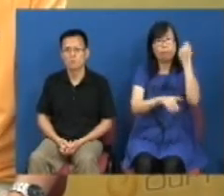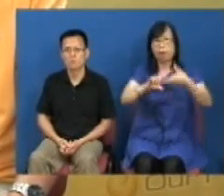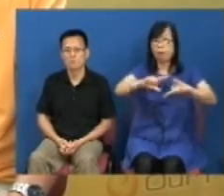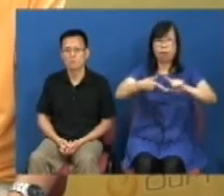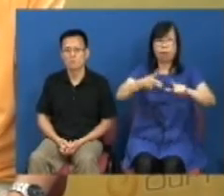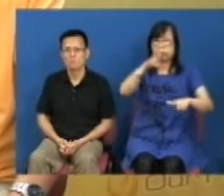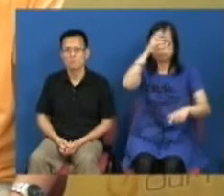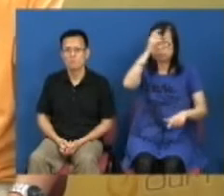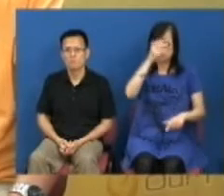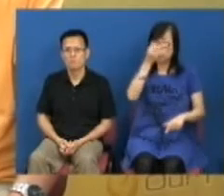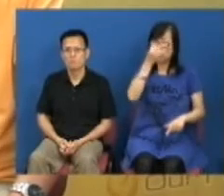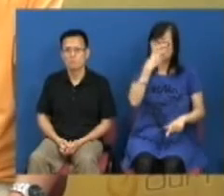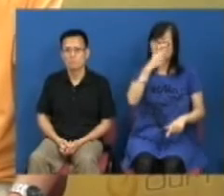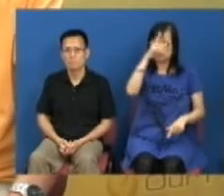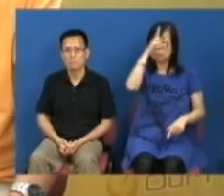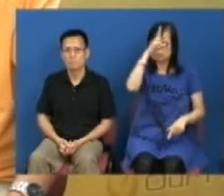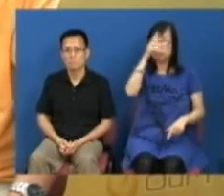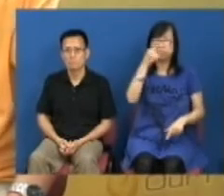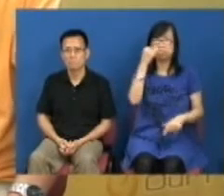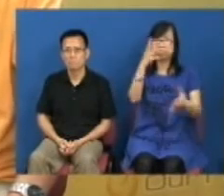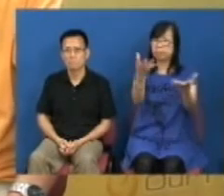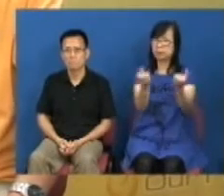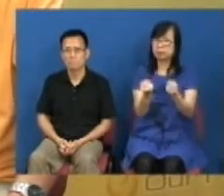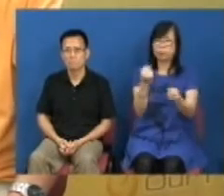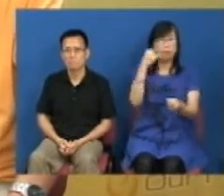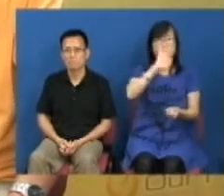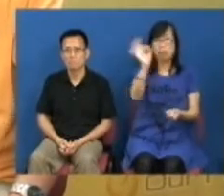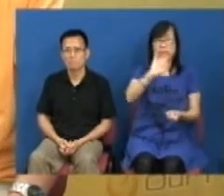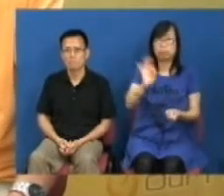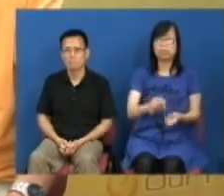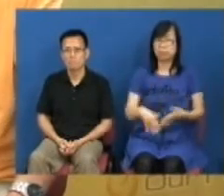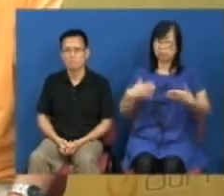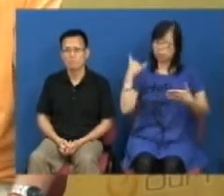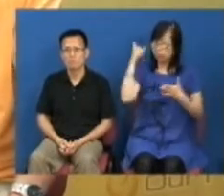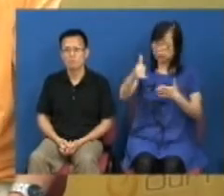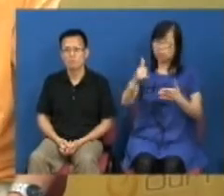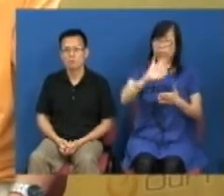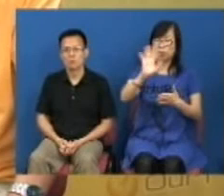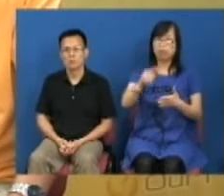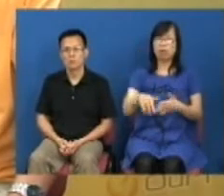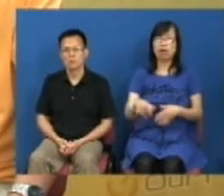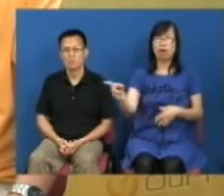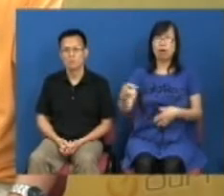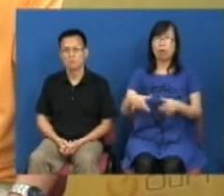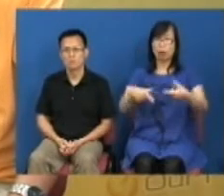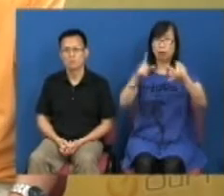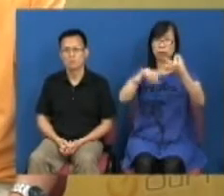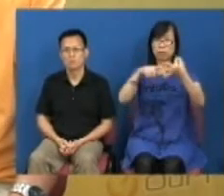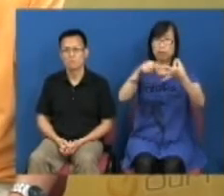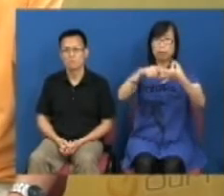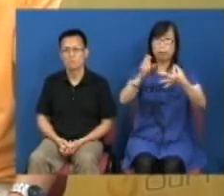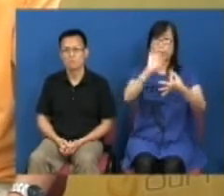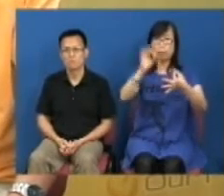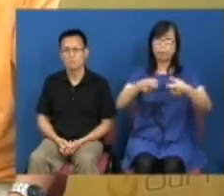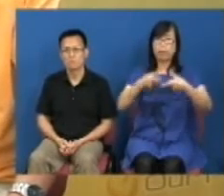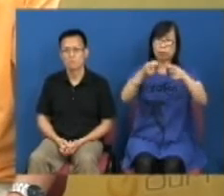人是不接受的还有大家记住如果不站出来的话今天林局长可以做一个无公共公众咨